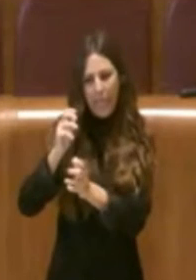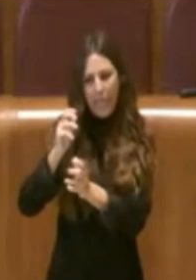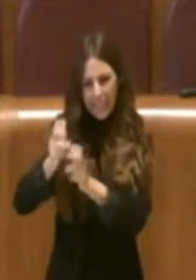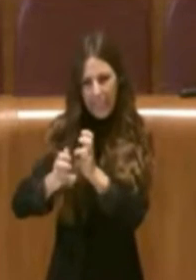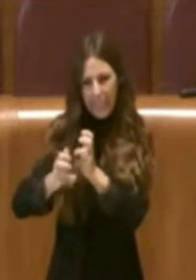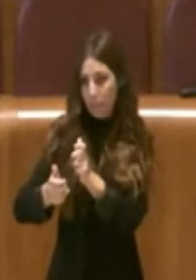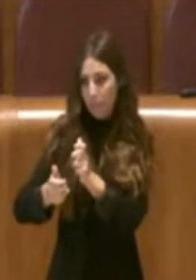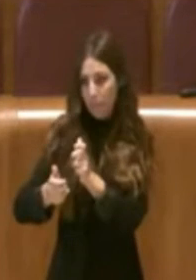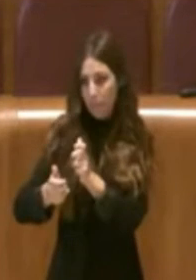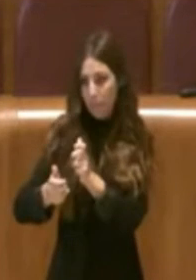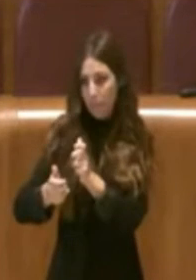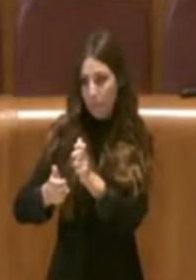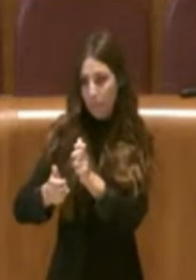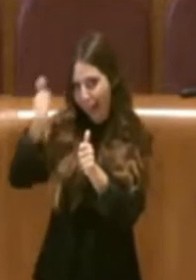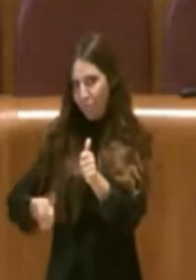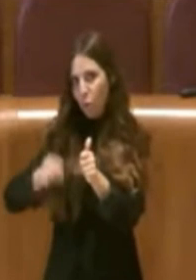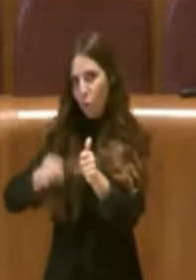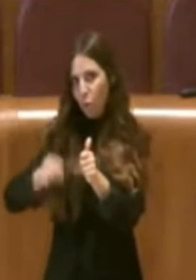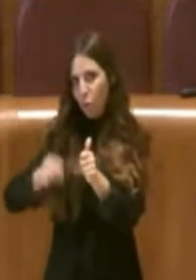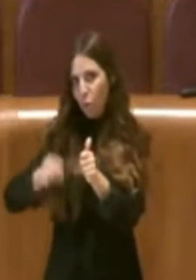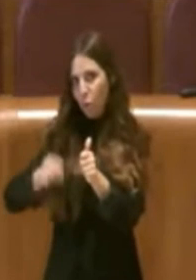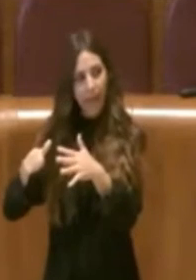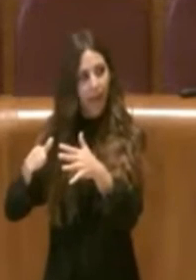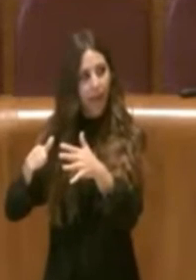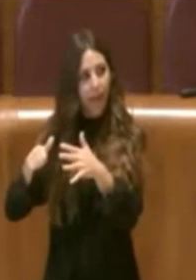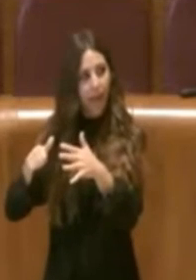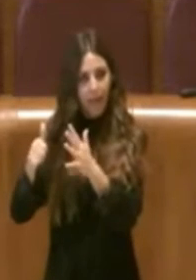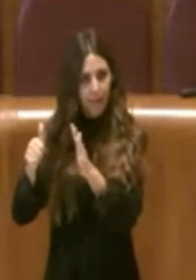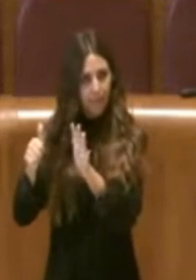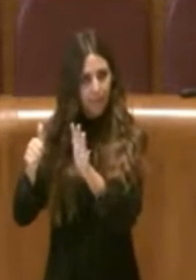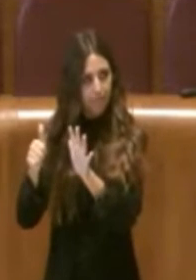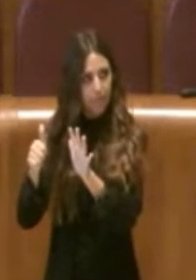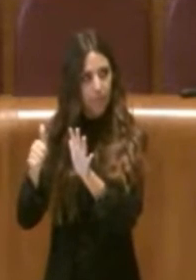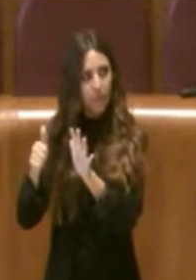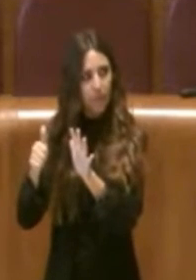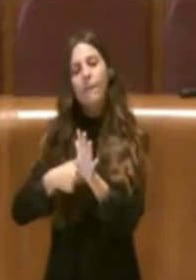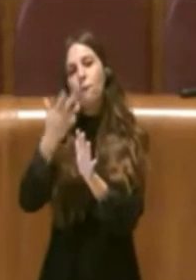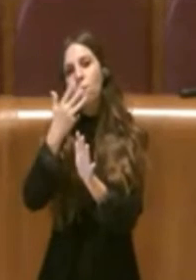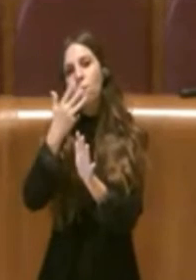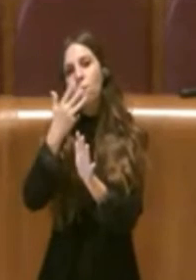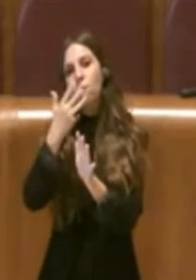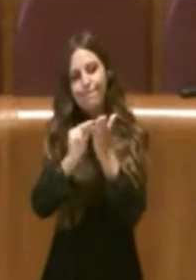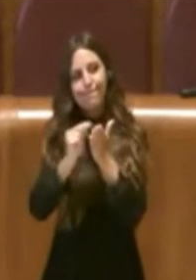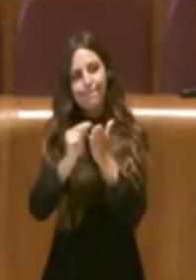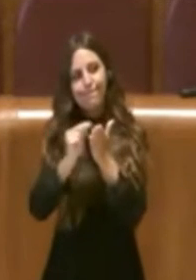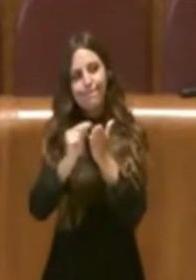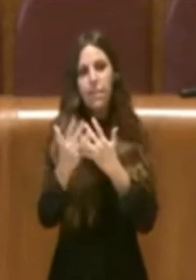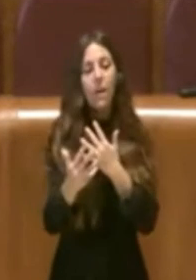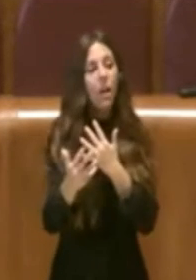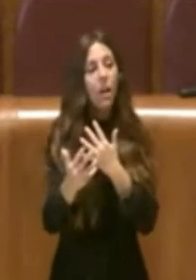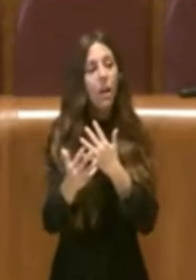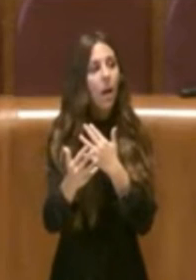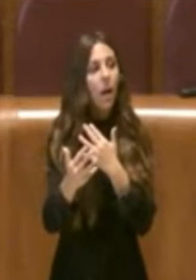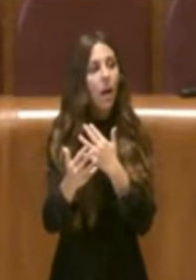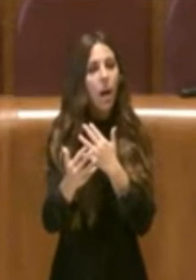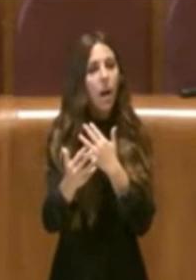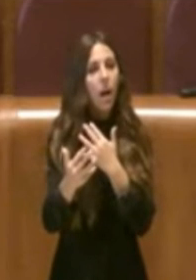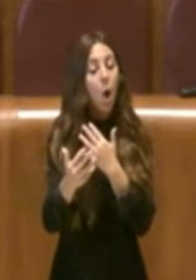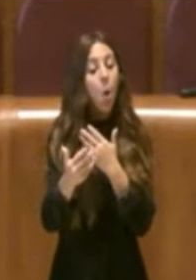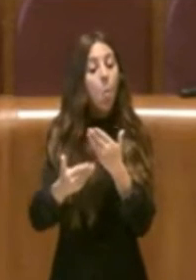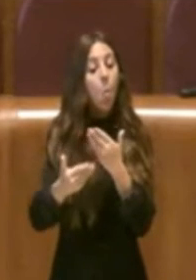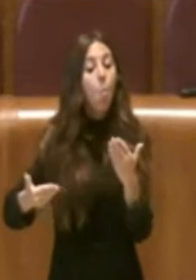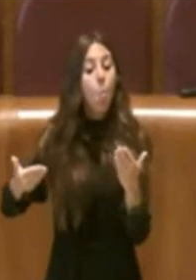e ci tengo a sottolineare il fatto che comunque questa